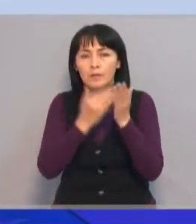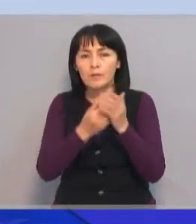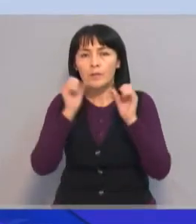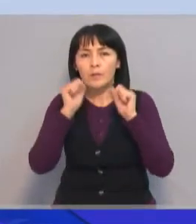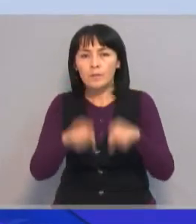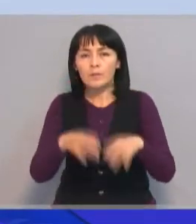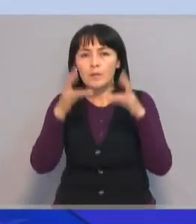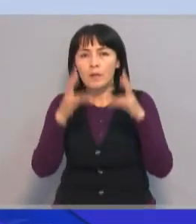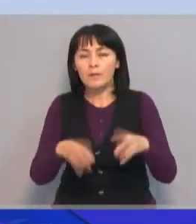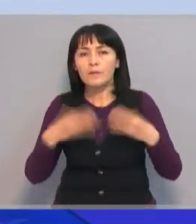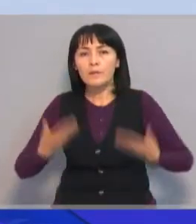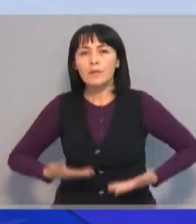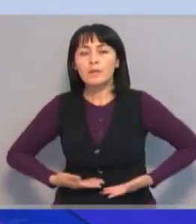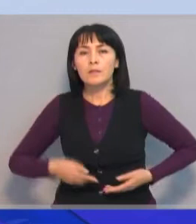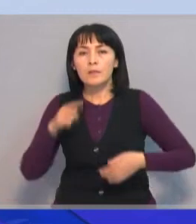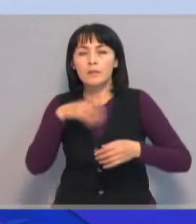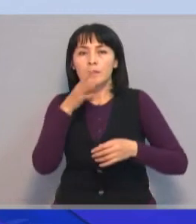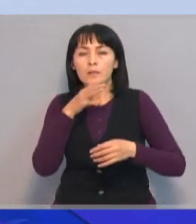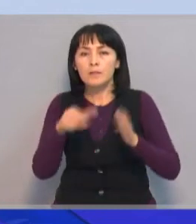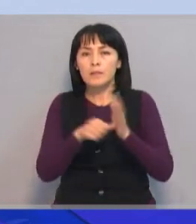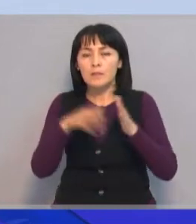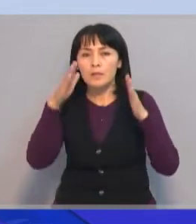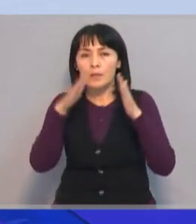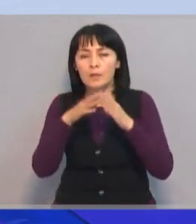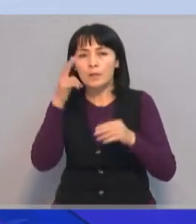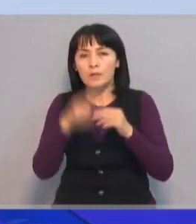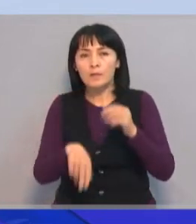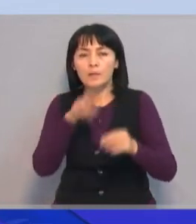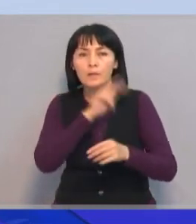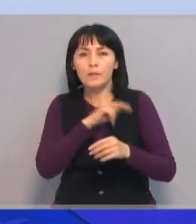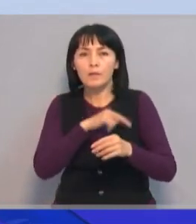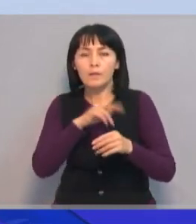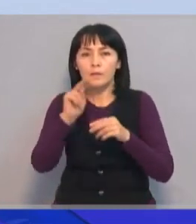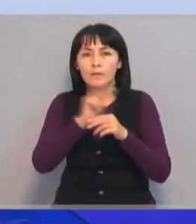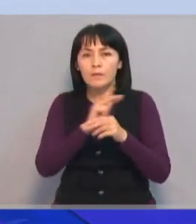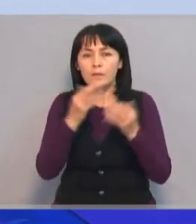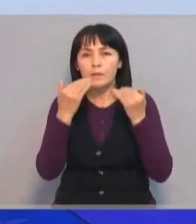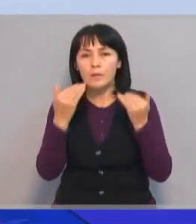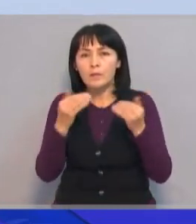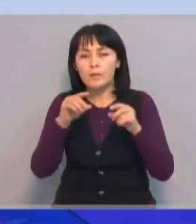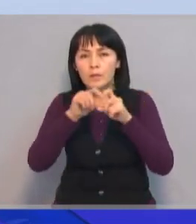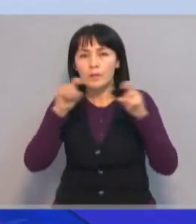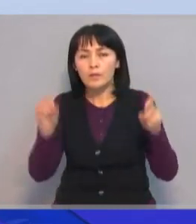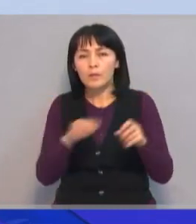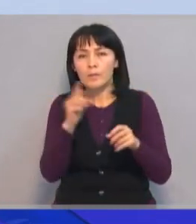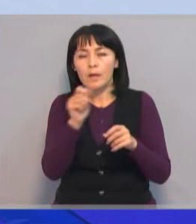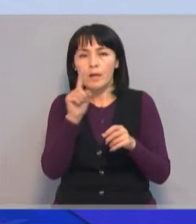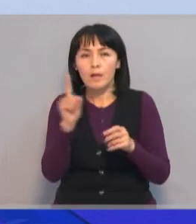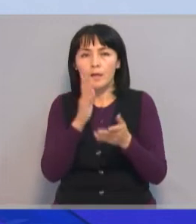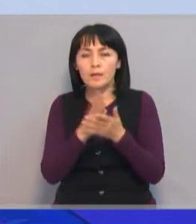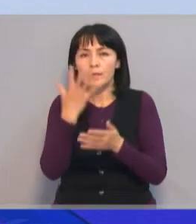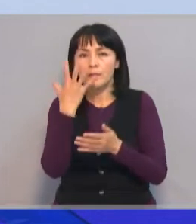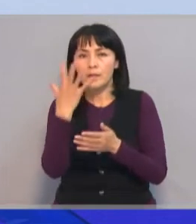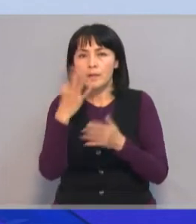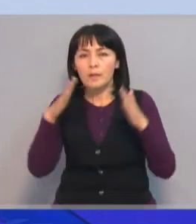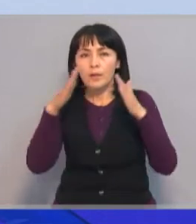предоставлять опасность для жителей. В настоящее время в шести домах совершены работы по монтажу коаксиальных труб для газовых котлов. В пяти